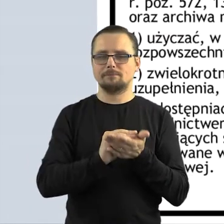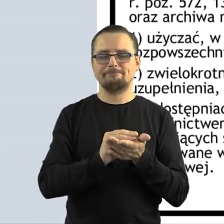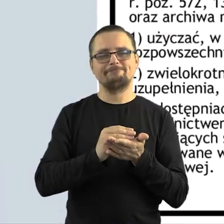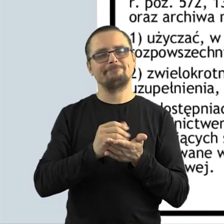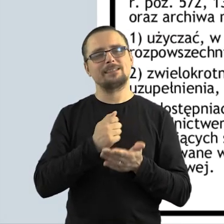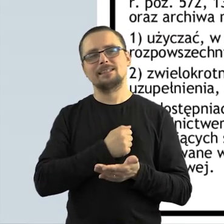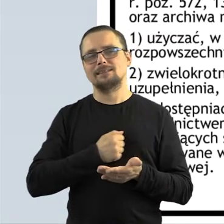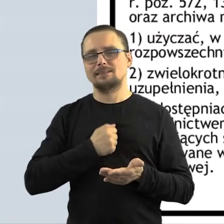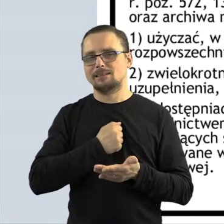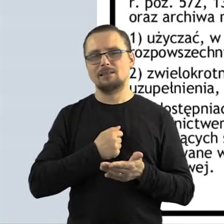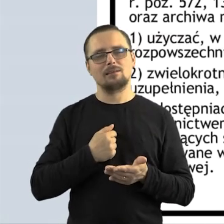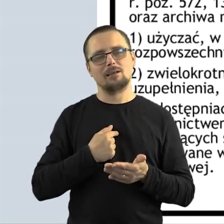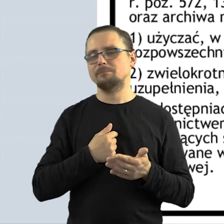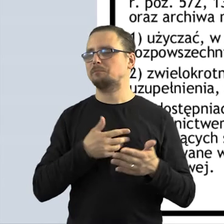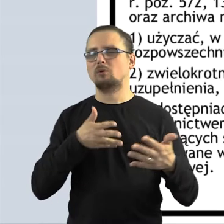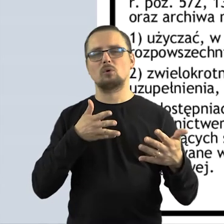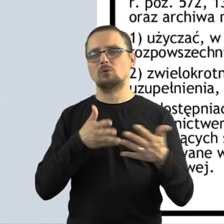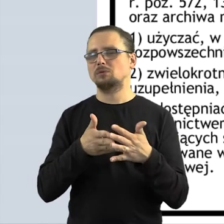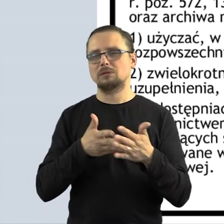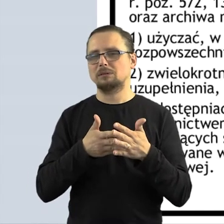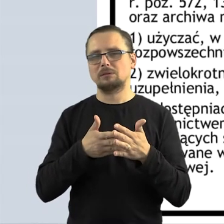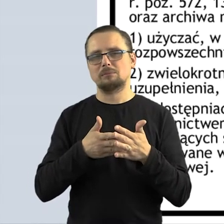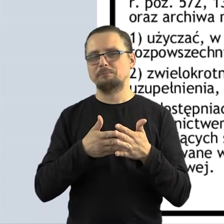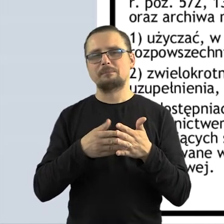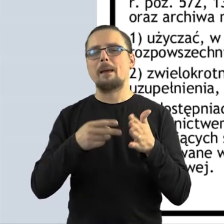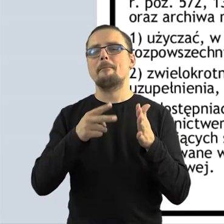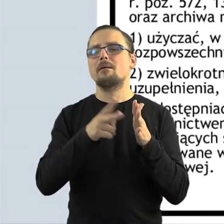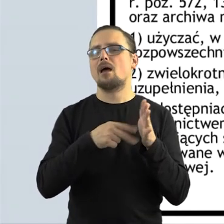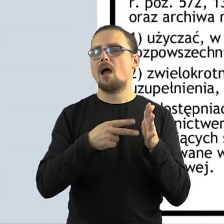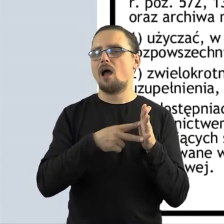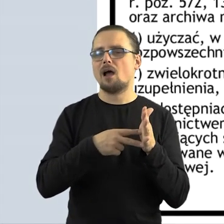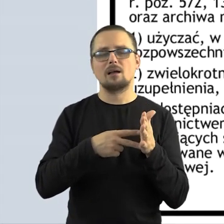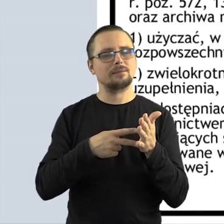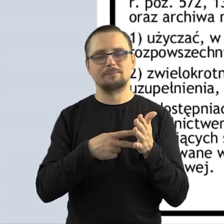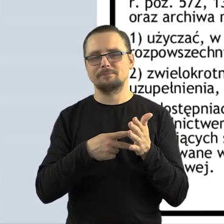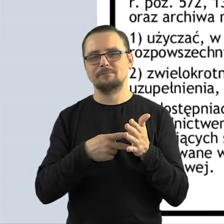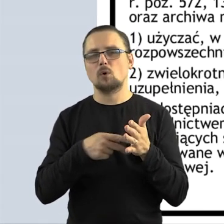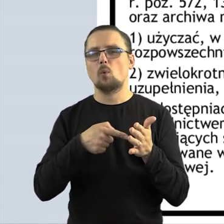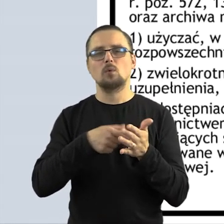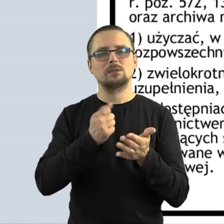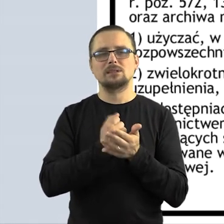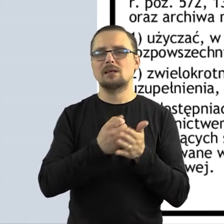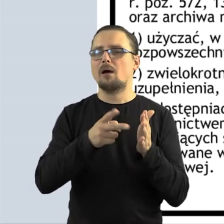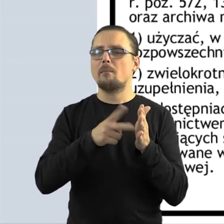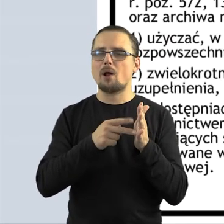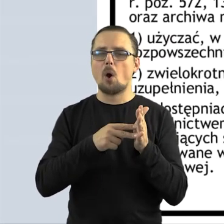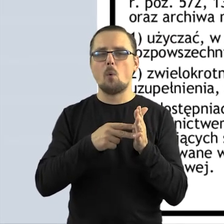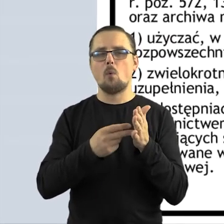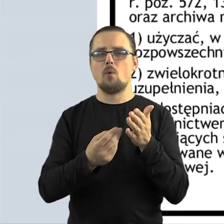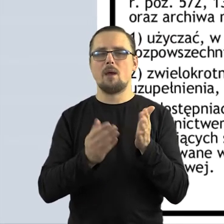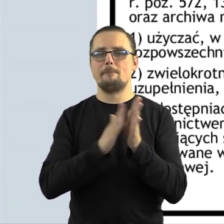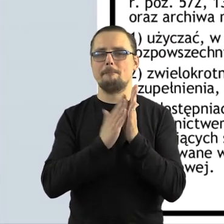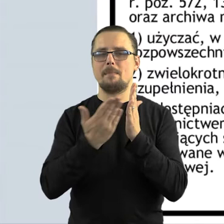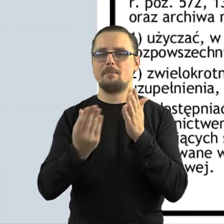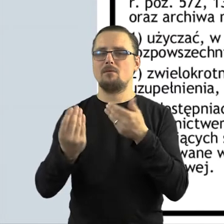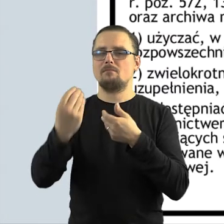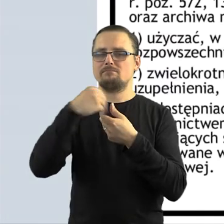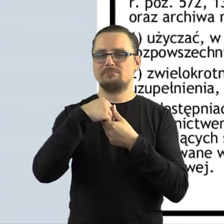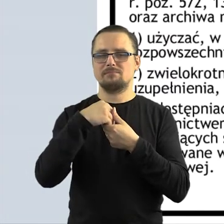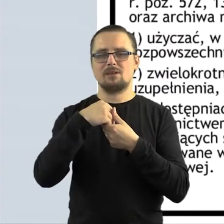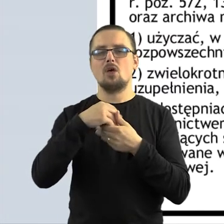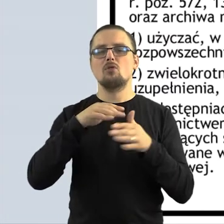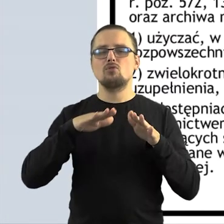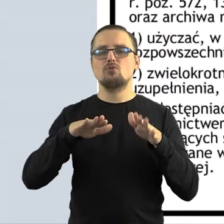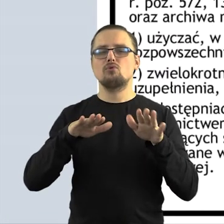bo uważam to osobiście gdzieś za pewnego rodzaju przeoczenie, że w ustawie bibliotek nie uwzględniono. W wielu krajach